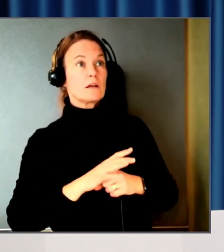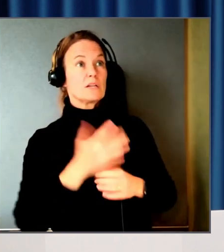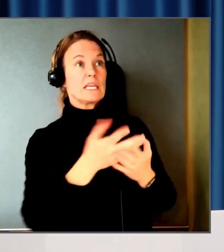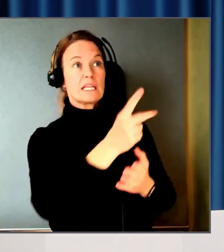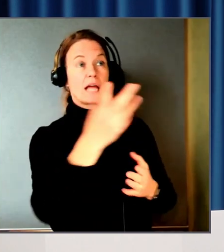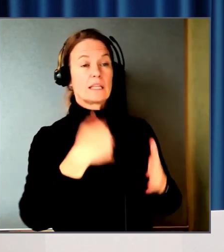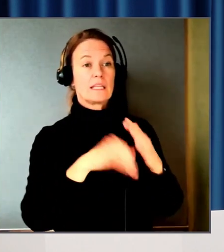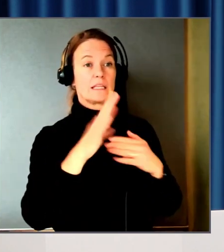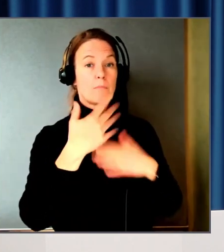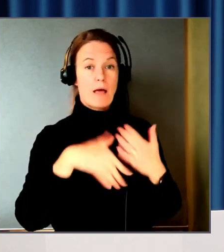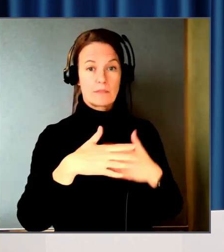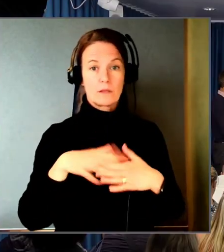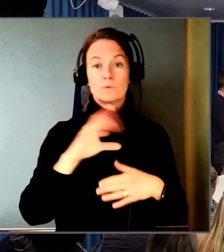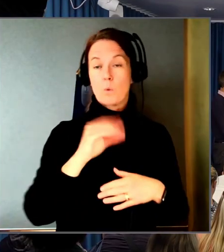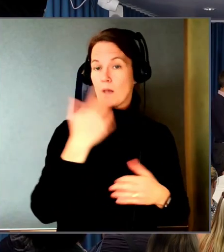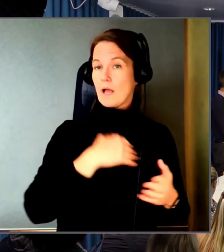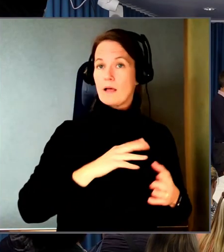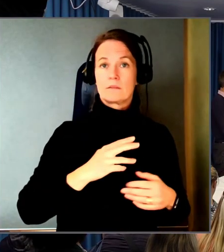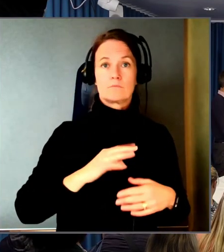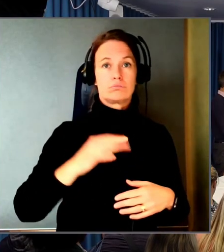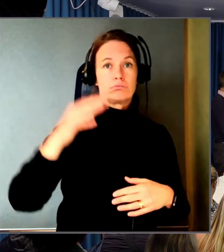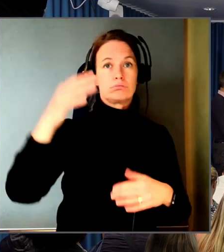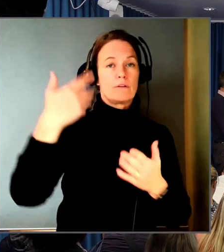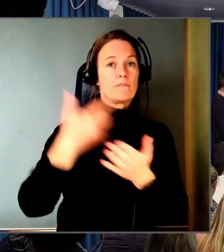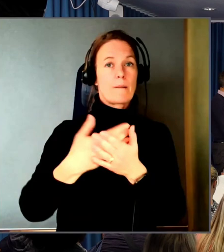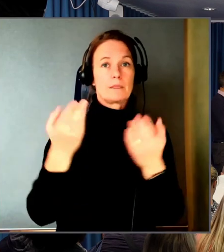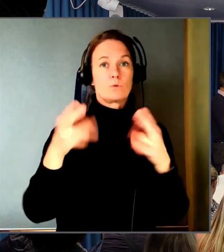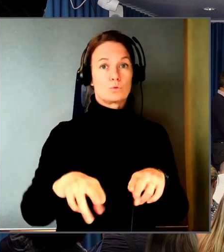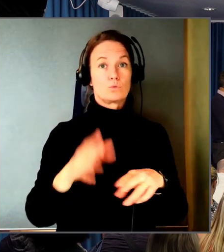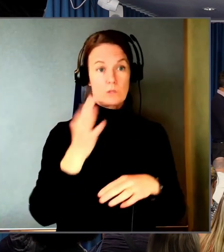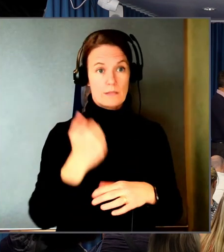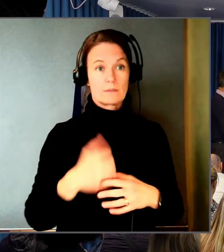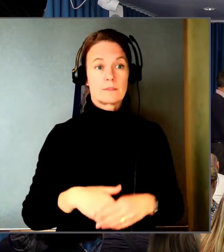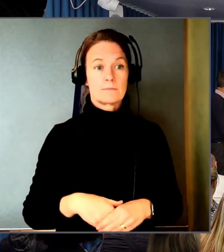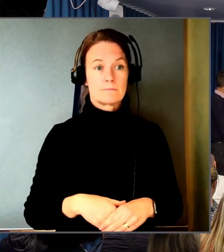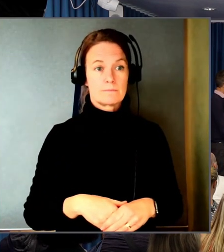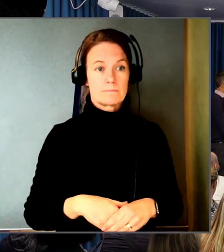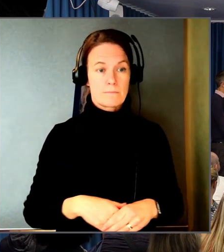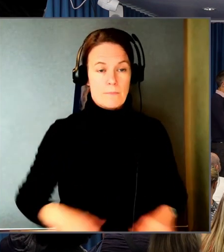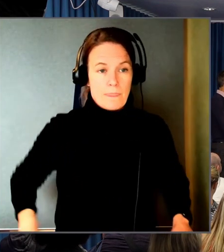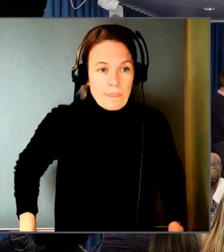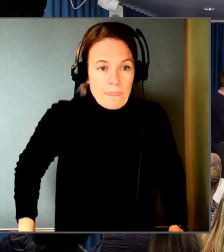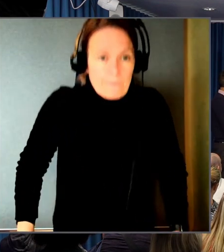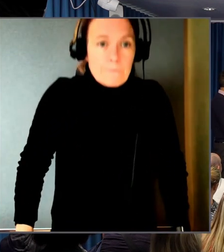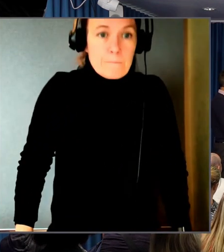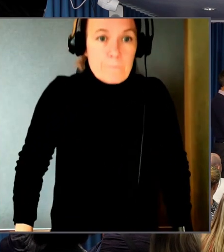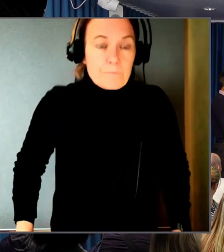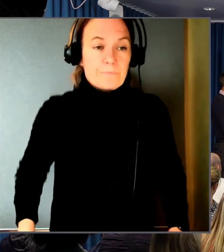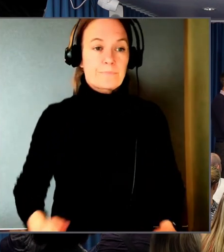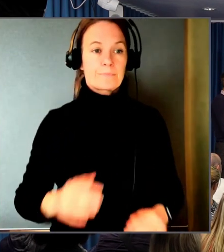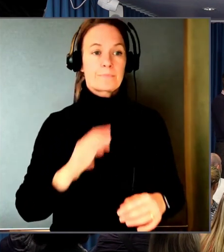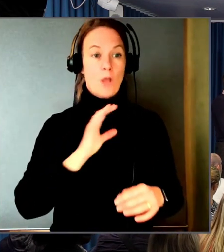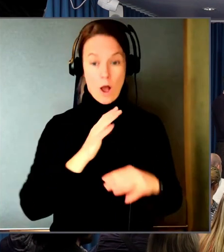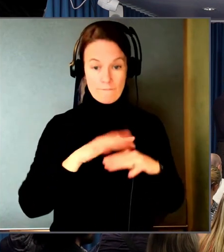hela vägen till domstol. Tack så mycket. Hade du fler frågor mer eller ska vi släppa in vi släpper in det.